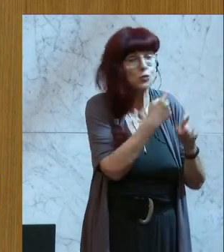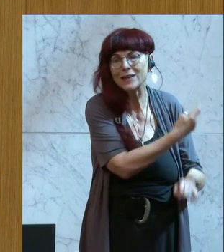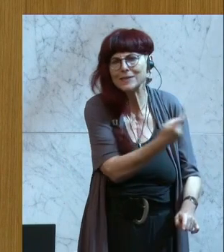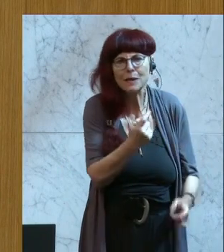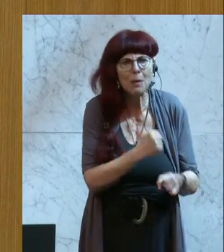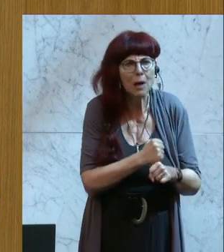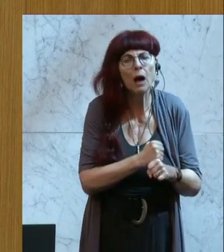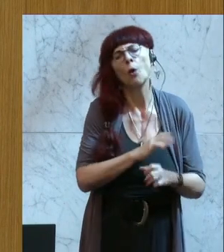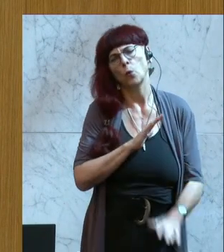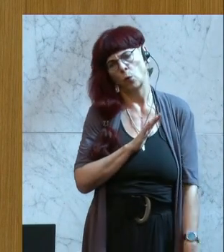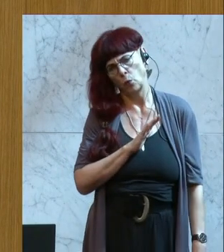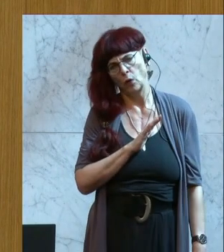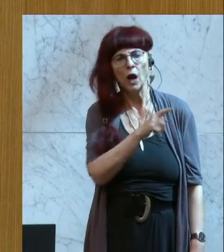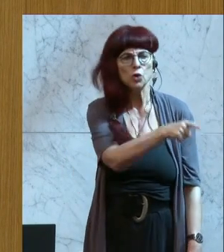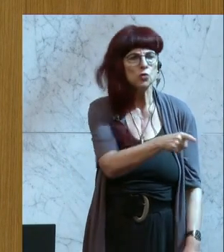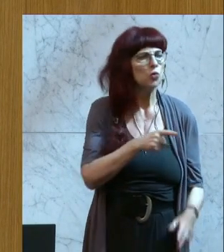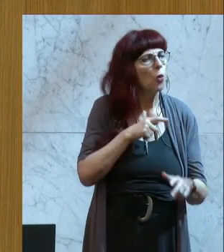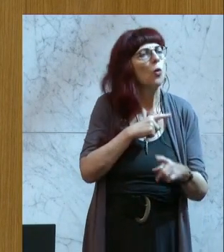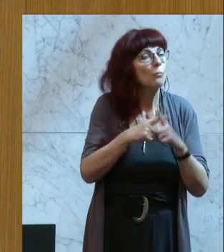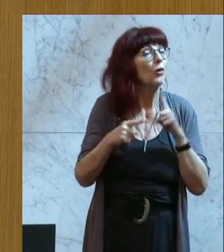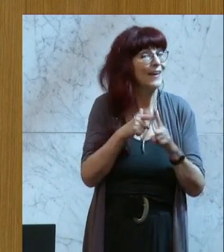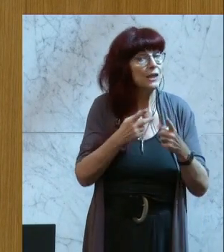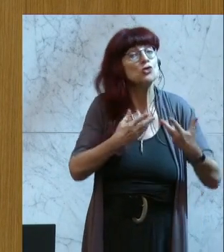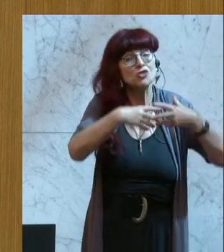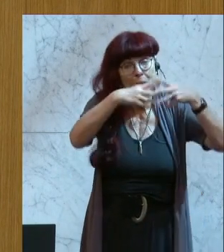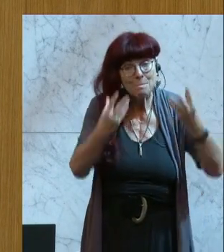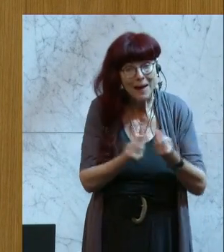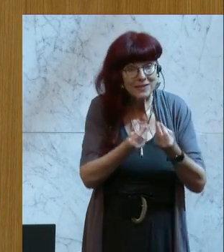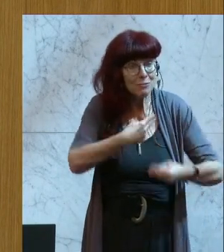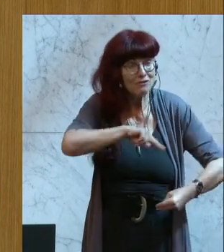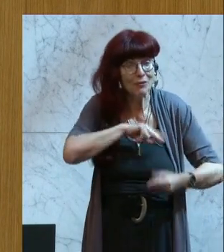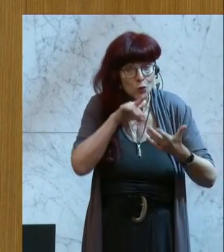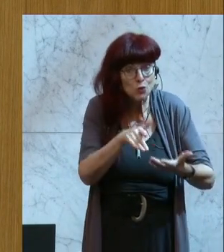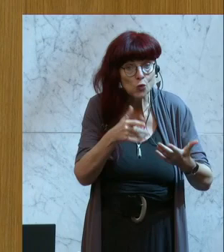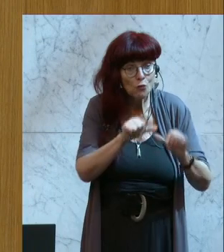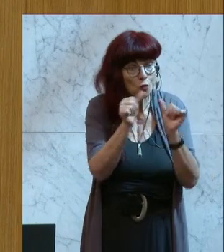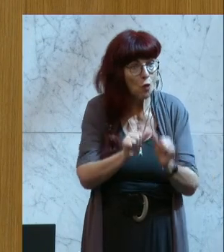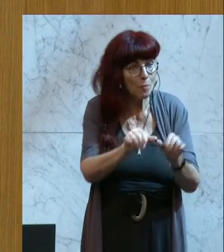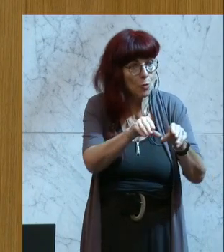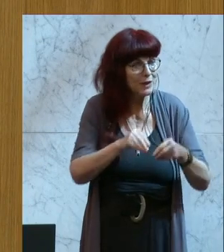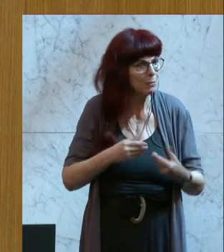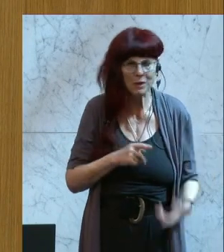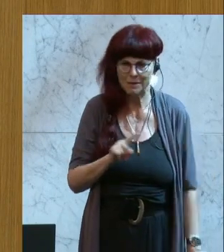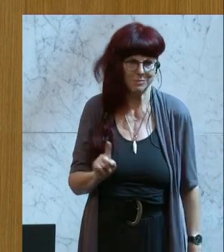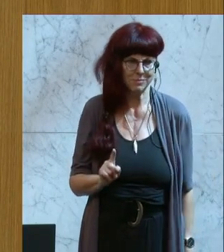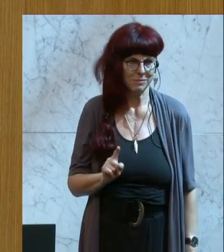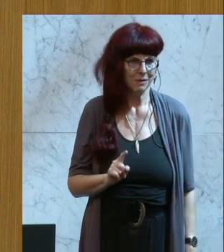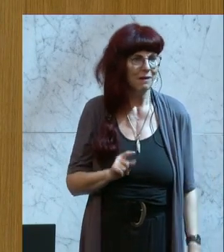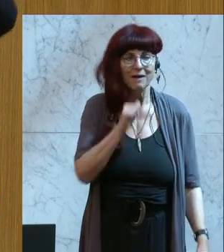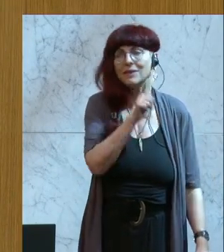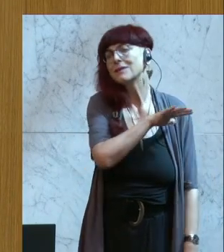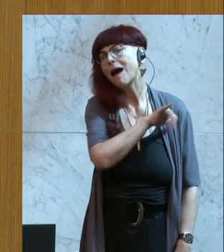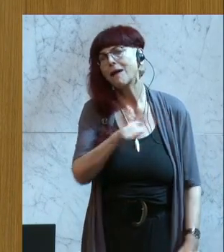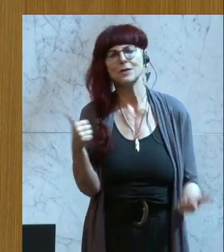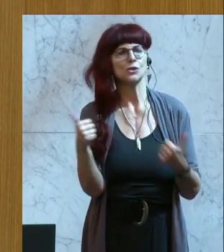Gegenteil davon, politische gemeinsame Verantwortung zu übernehmen. Nicht alles ist super, ja, aber streiten wir